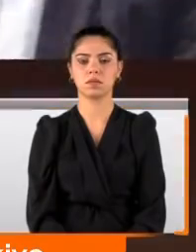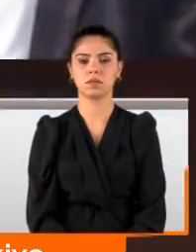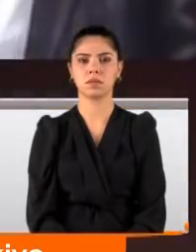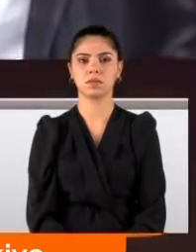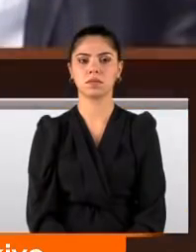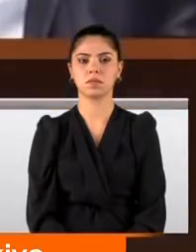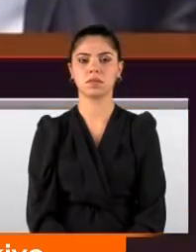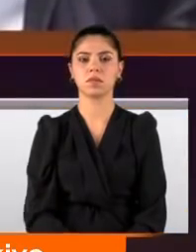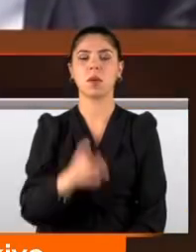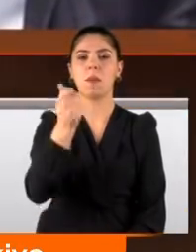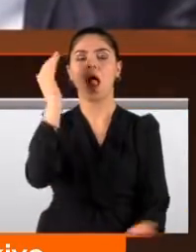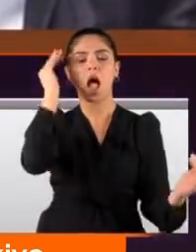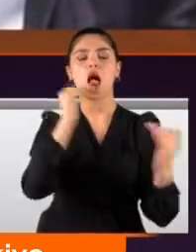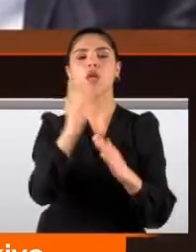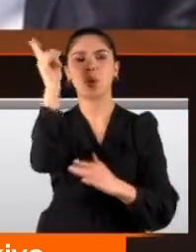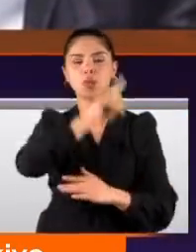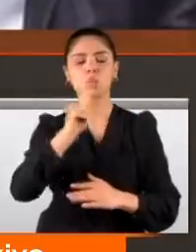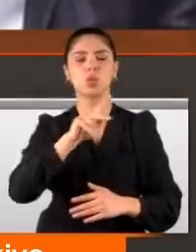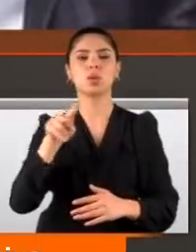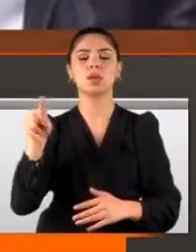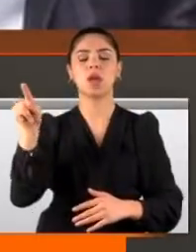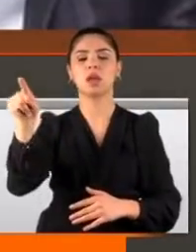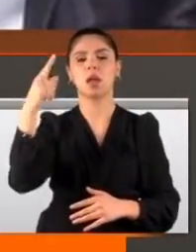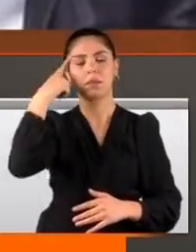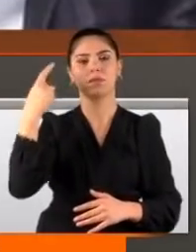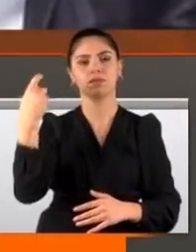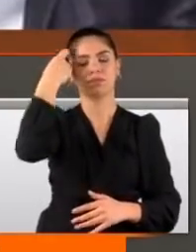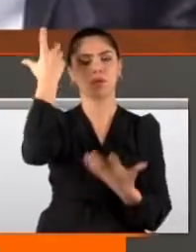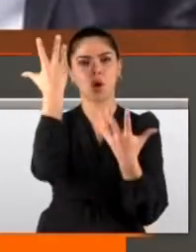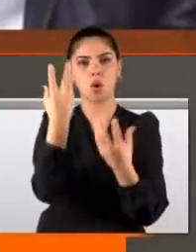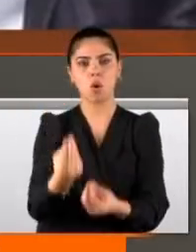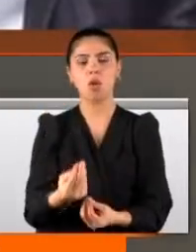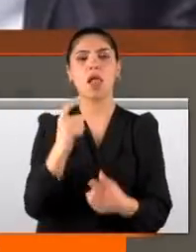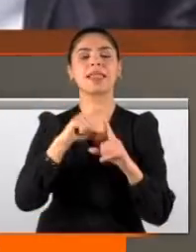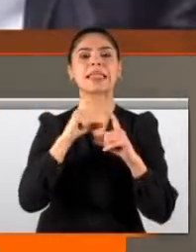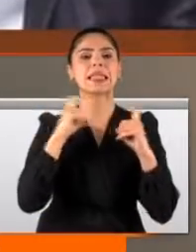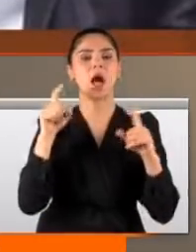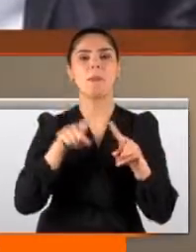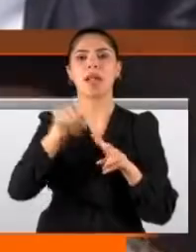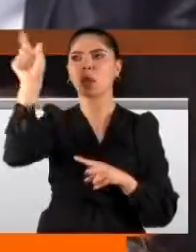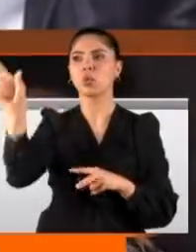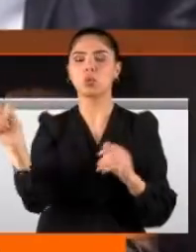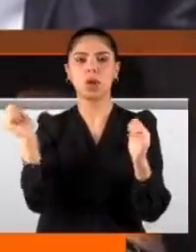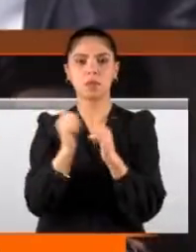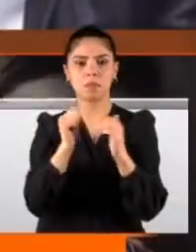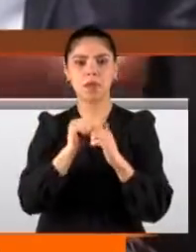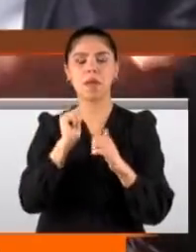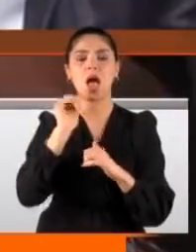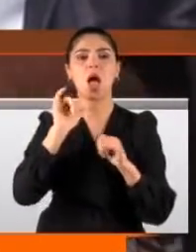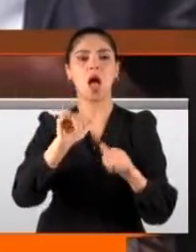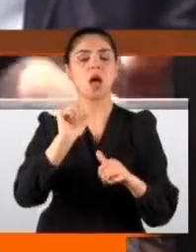Maddi anlaşmazlık sonrası İstanbul Beylikdüzü'nde başına ateş edilerek öldürülen damadı Nurettin Yıldız'la aynı gün